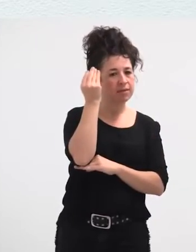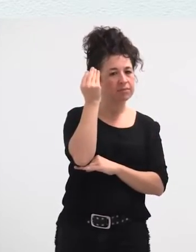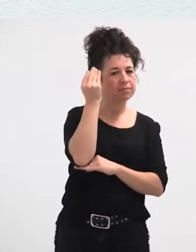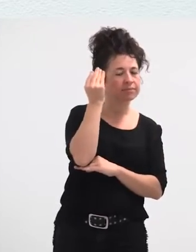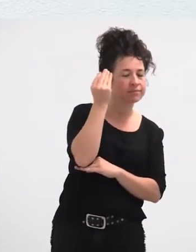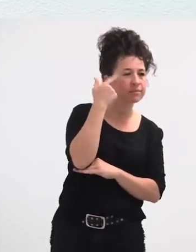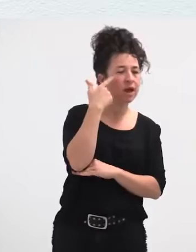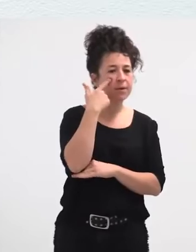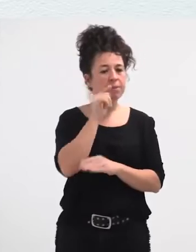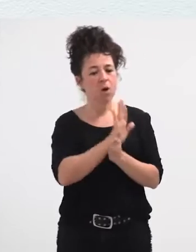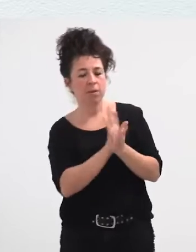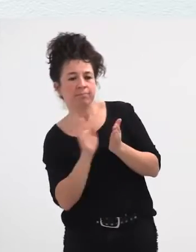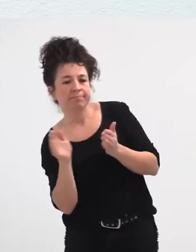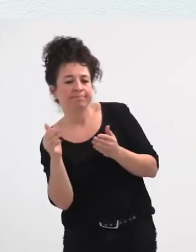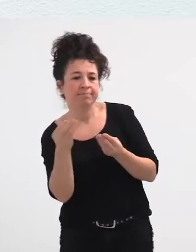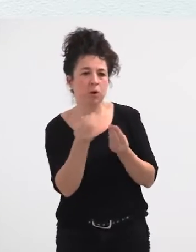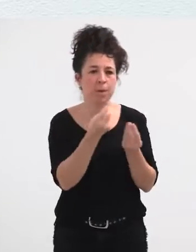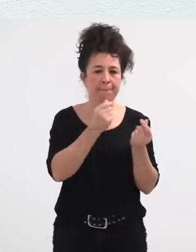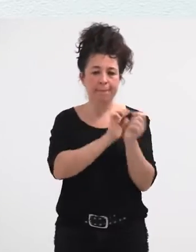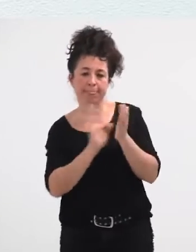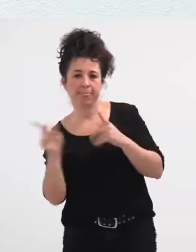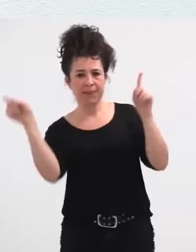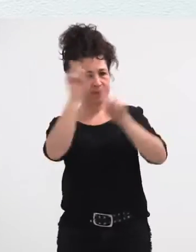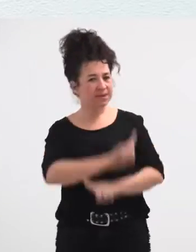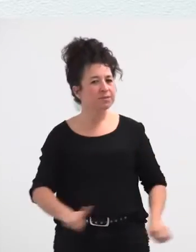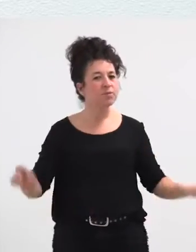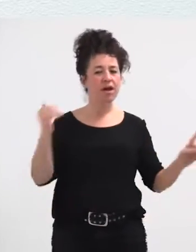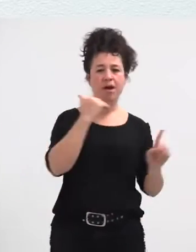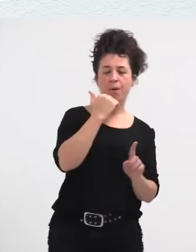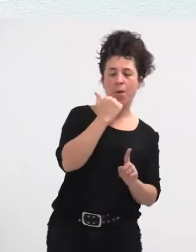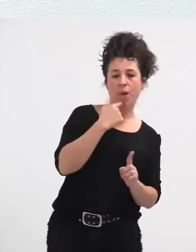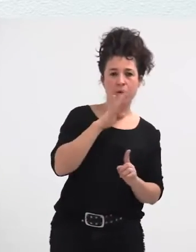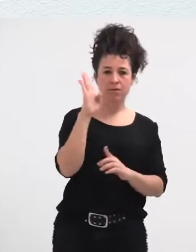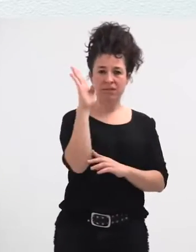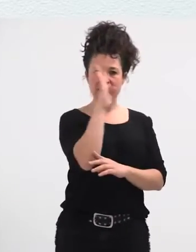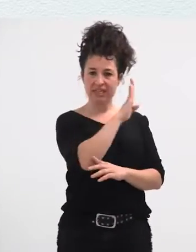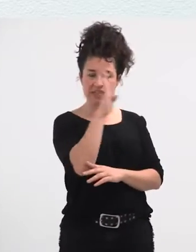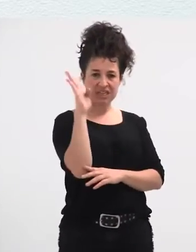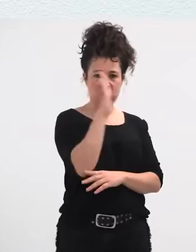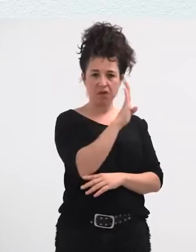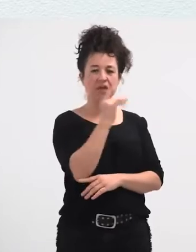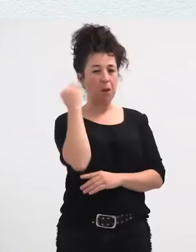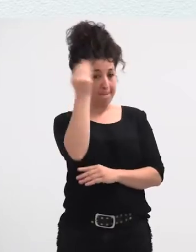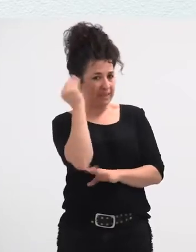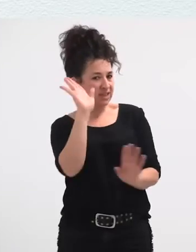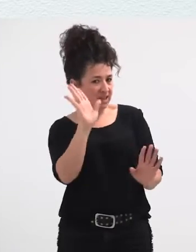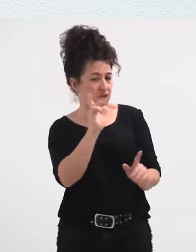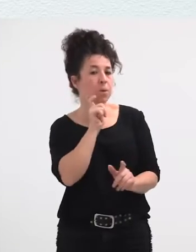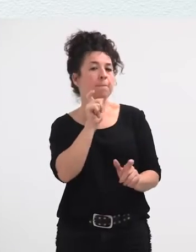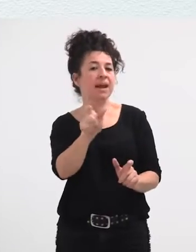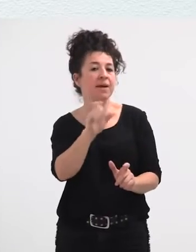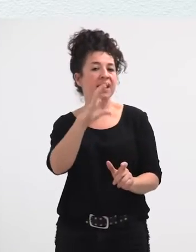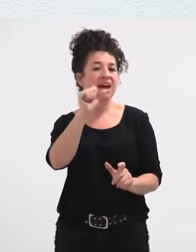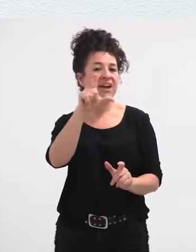Zeharka Eta Modu Disimulatuagoan Eta Eskutuago Batean Agertuko Zela Klasismo Aitza